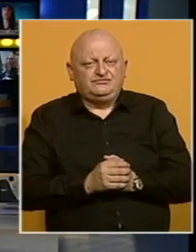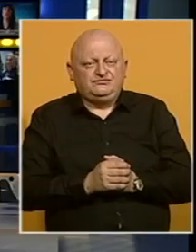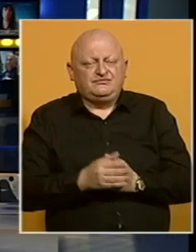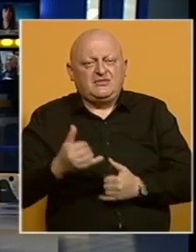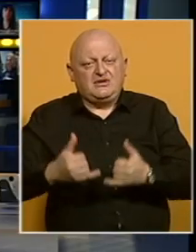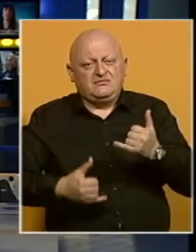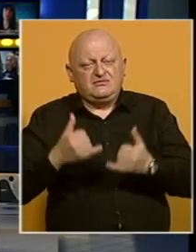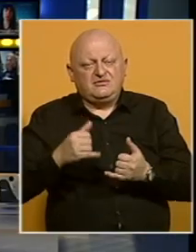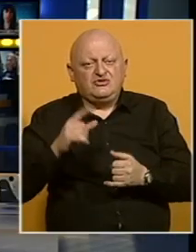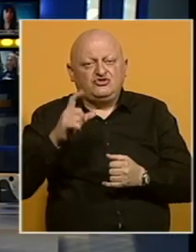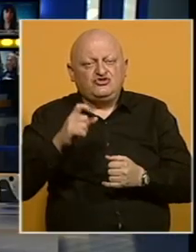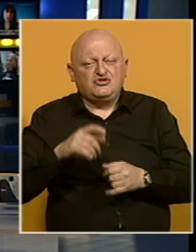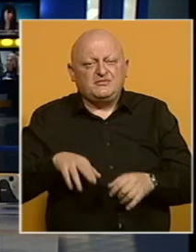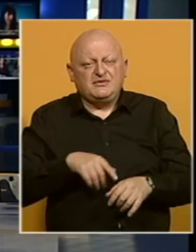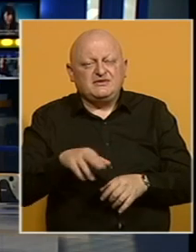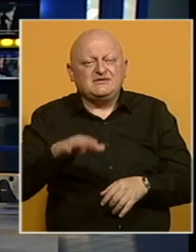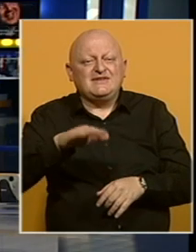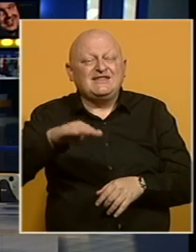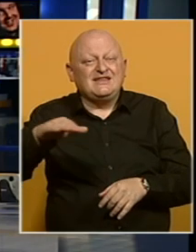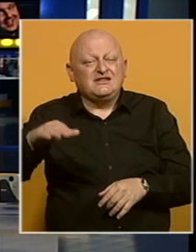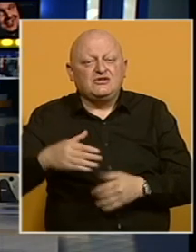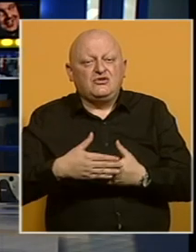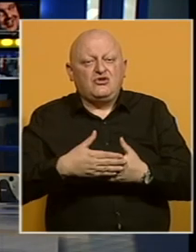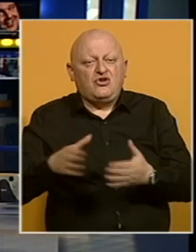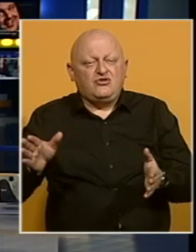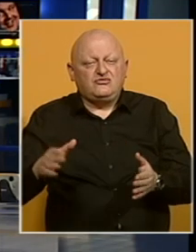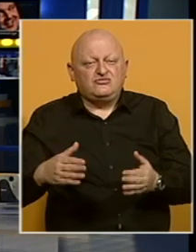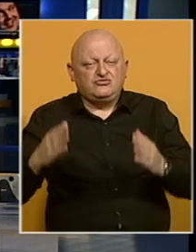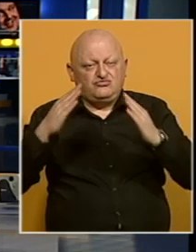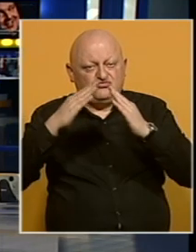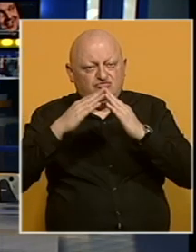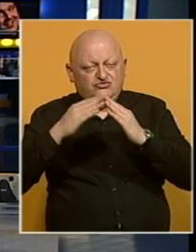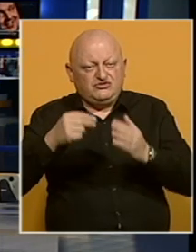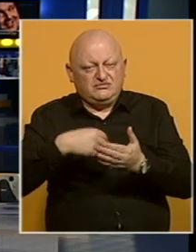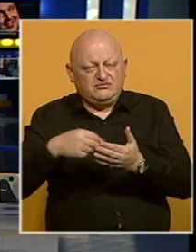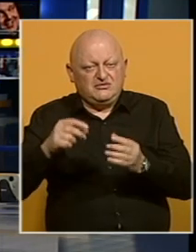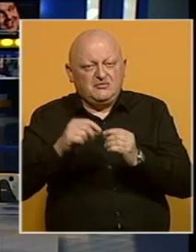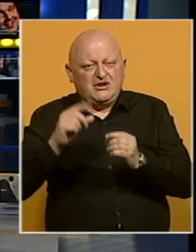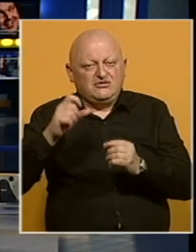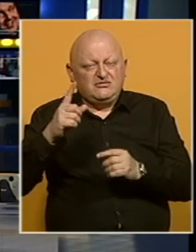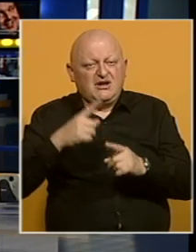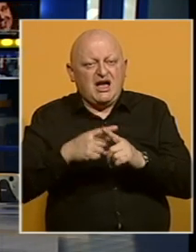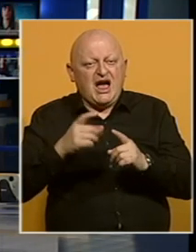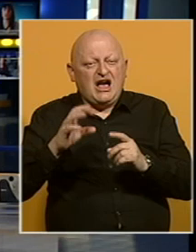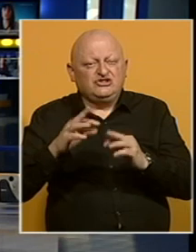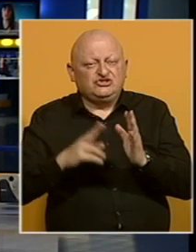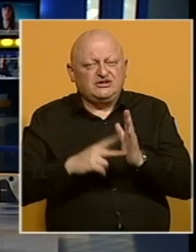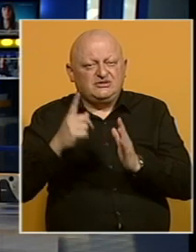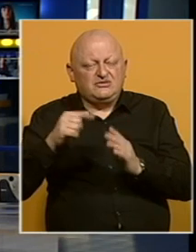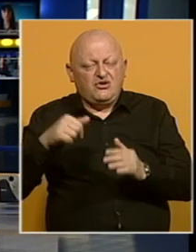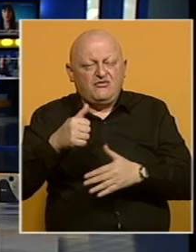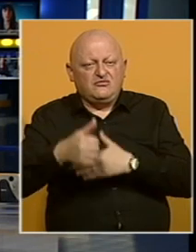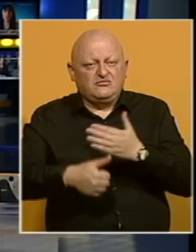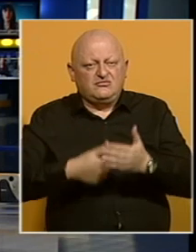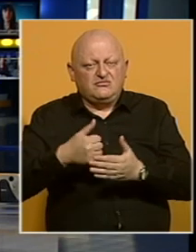Manifestacija Ćopićevim stazama djetinstva otvorena je iz predobnovljene kuće pisca Branka Ćopića u Hašanima. Ove godine